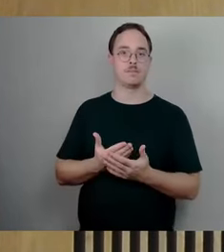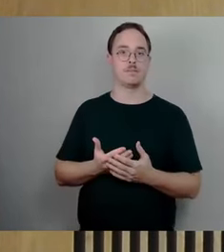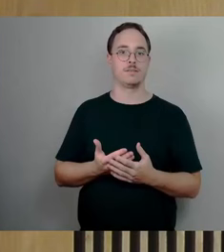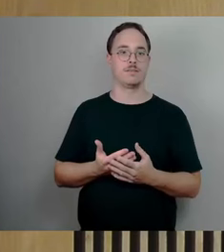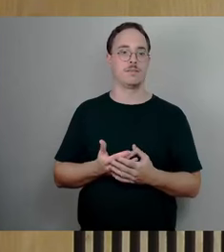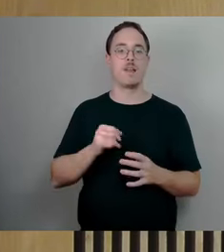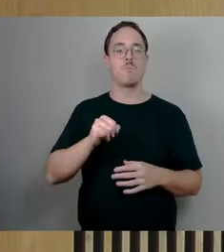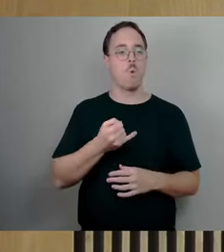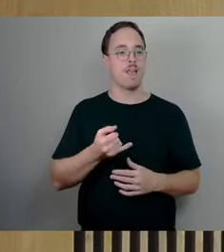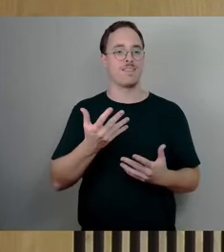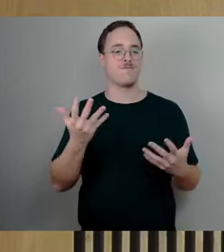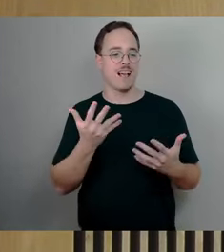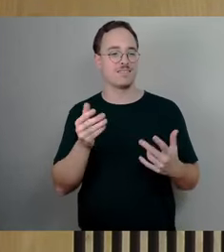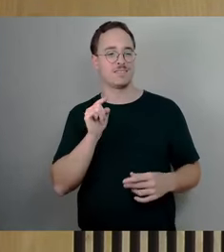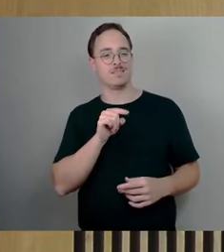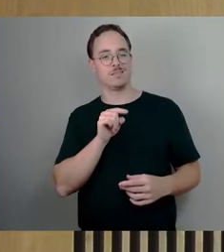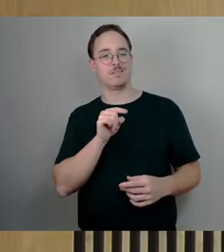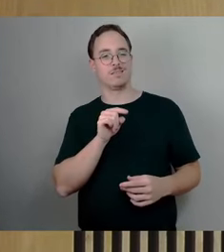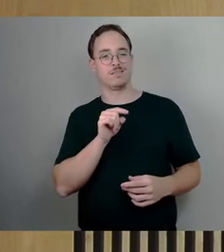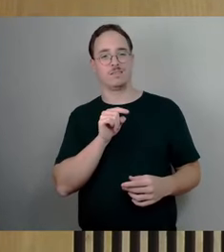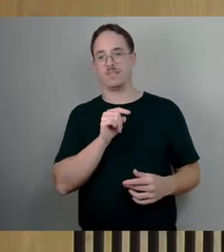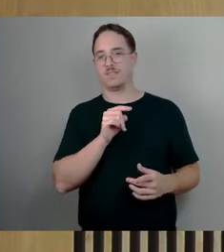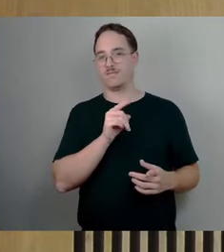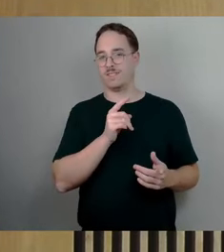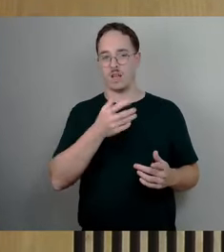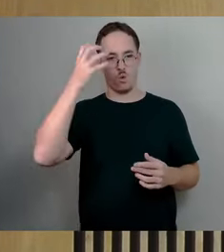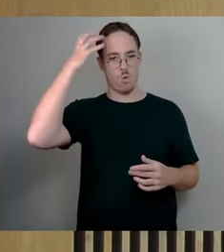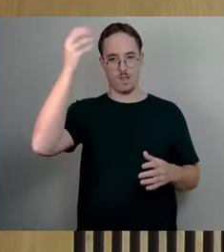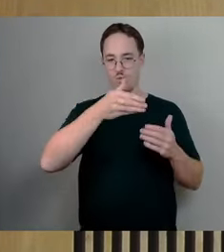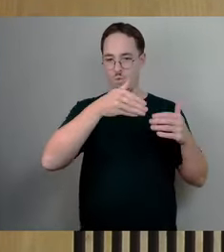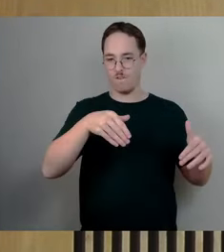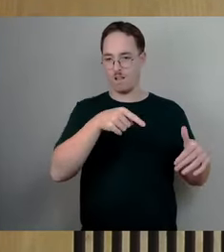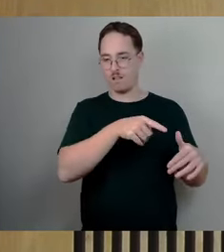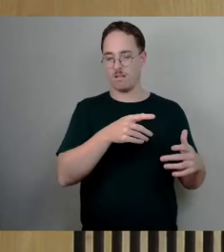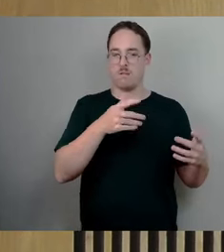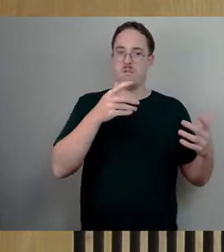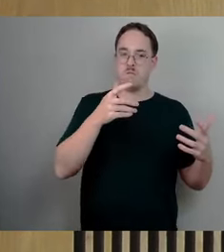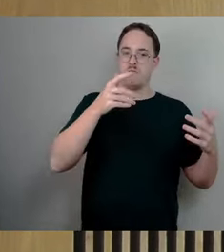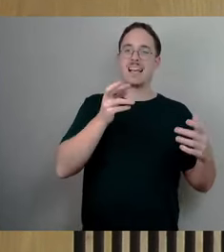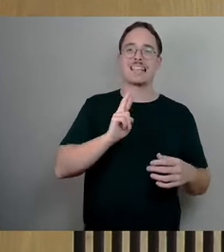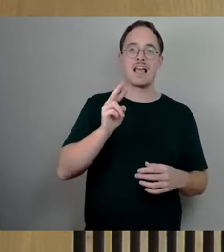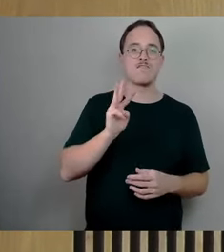eigentlich dann versucht, beim Bund Geld zu bekommen. Eine Richard-Wagner- Akademie,